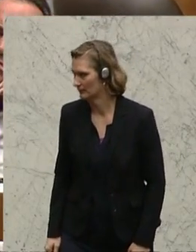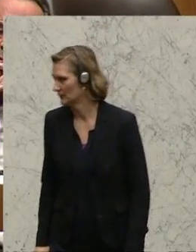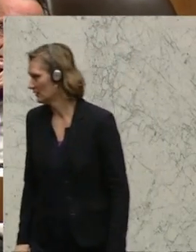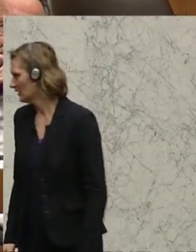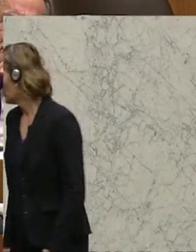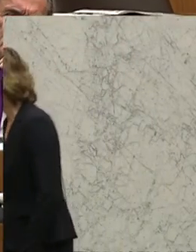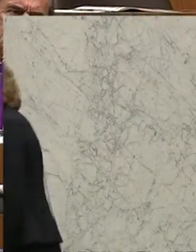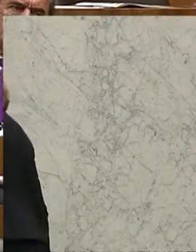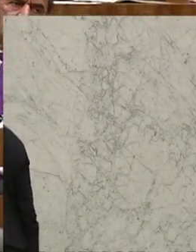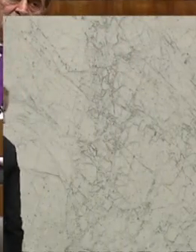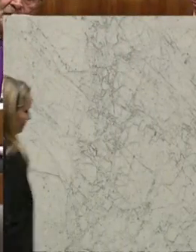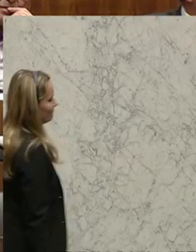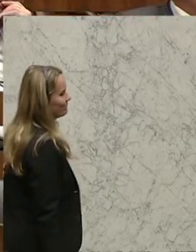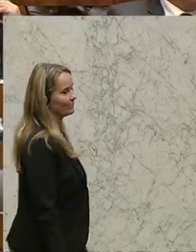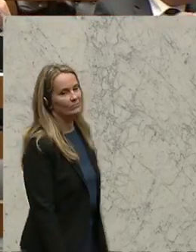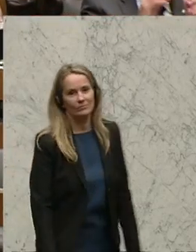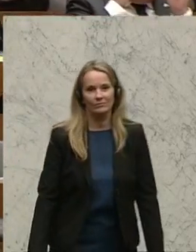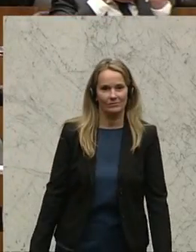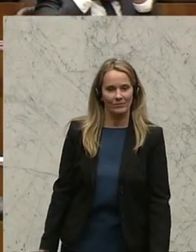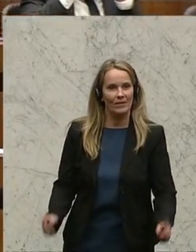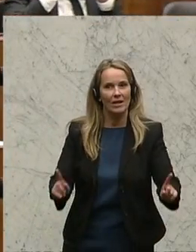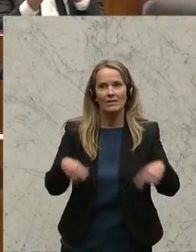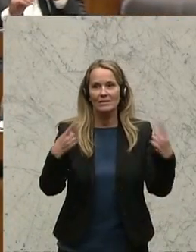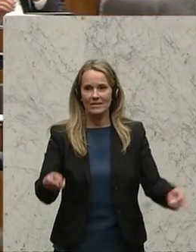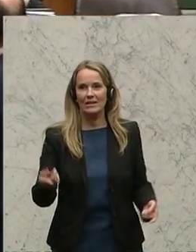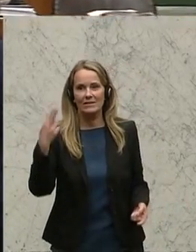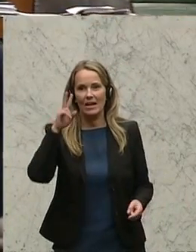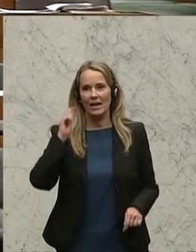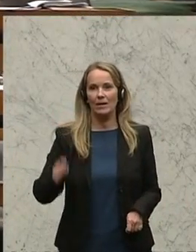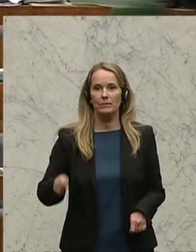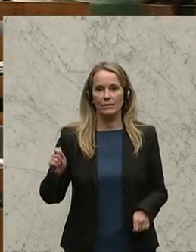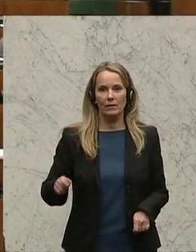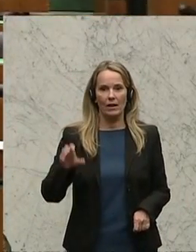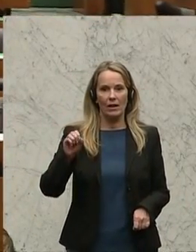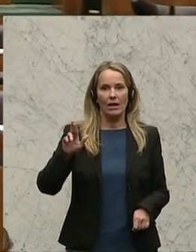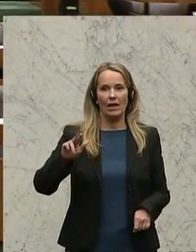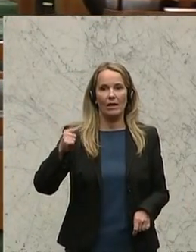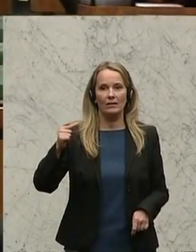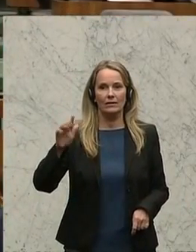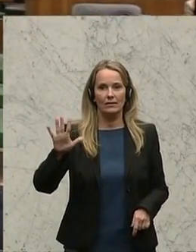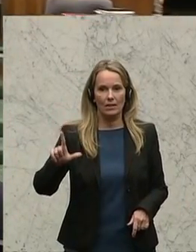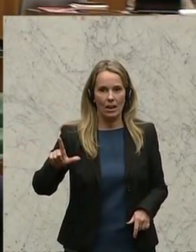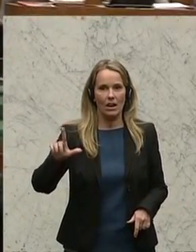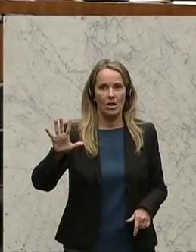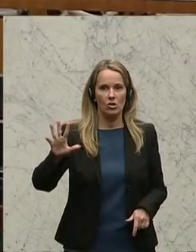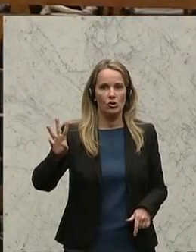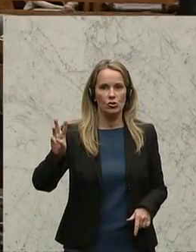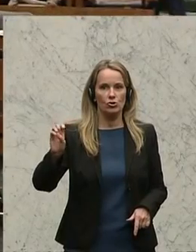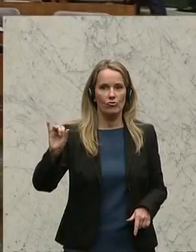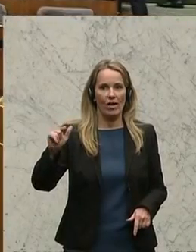Pläne seien gut, aber sie müssten auch umsetzbar sein, sagt Axel Kassecker von der FPÖ. Das Bundesheer bräuchte noch mehr finanzielle Mittel.